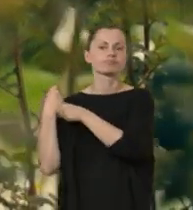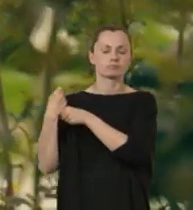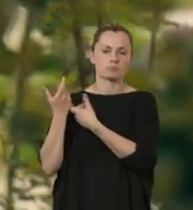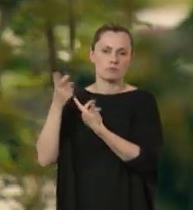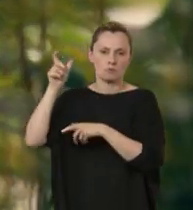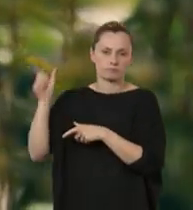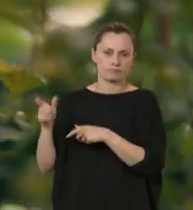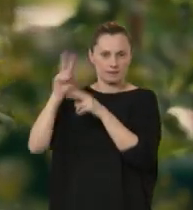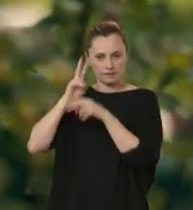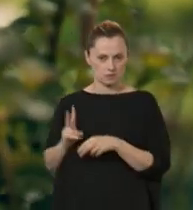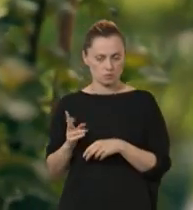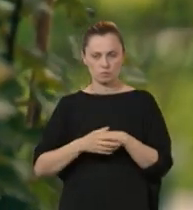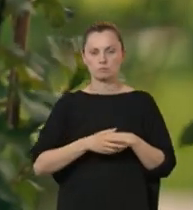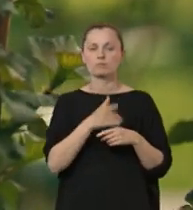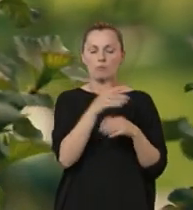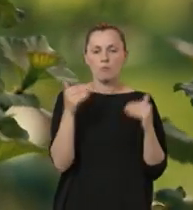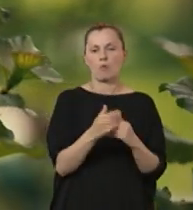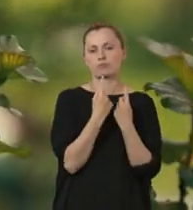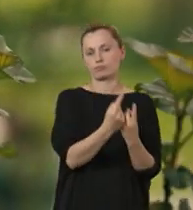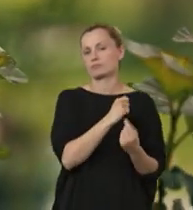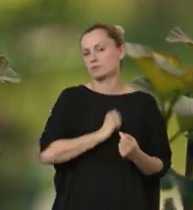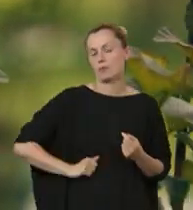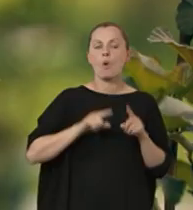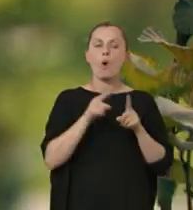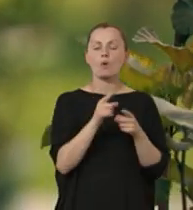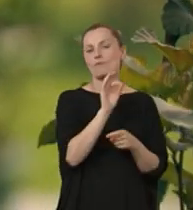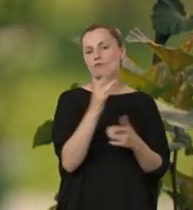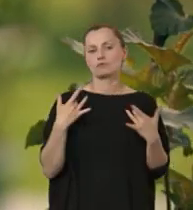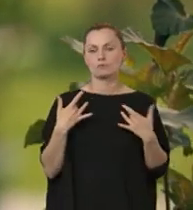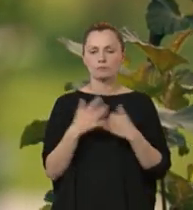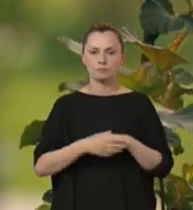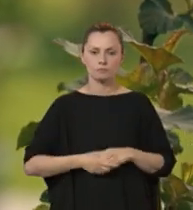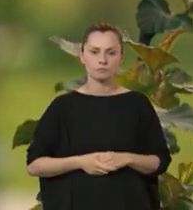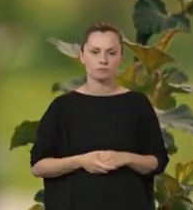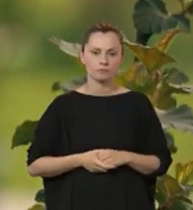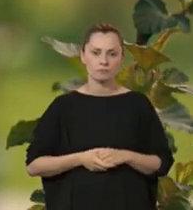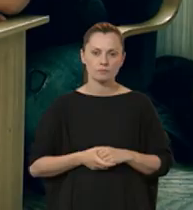wpasowani do jakiejś instytucji, tylko mogą samodzielnie sobie organizować życie.